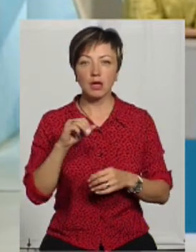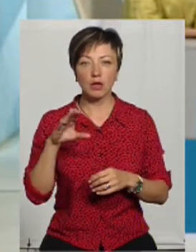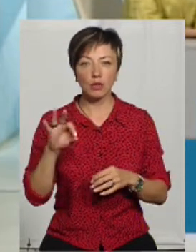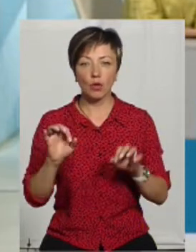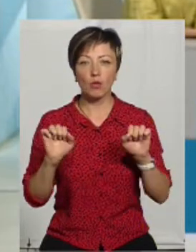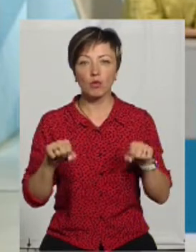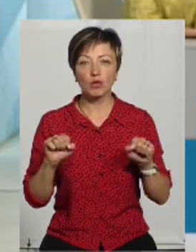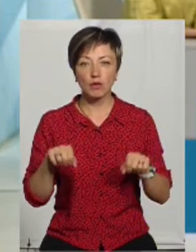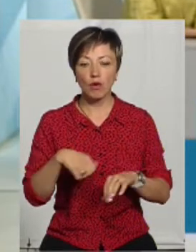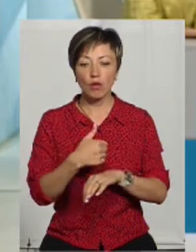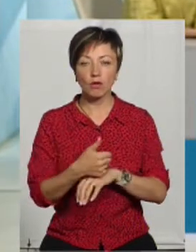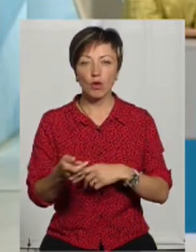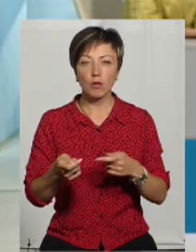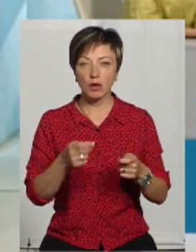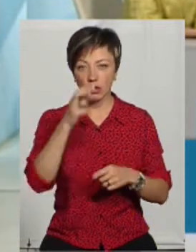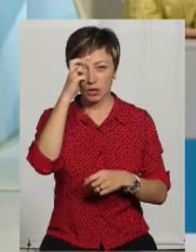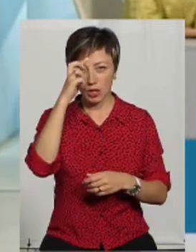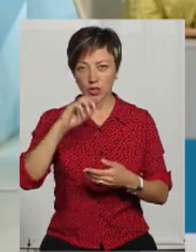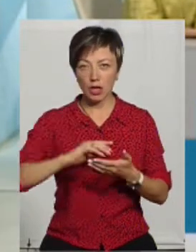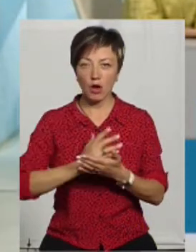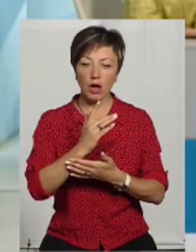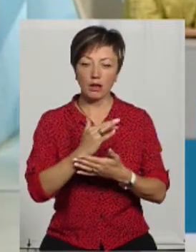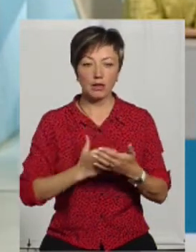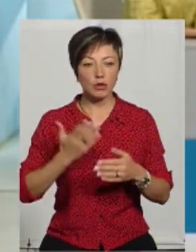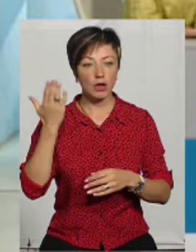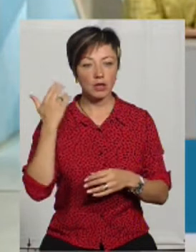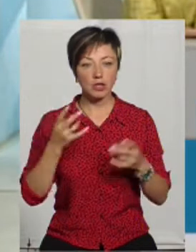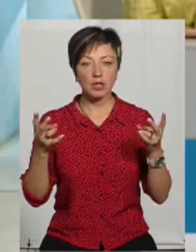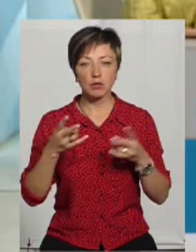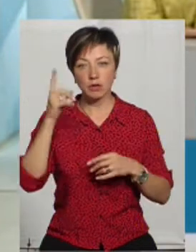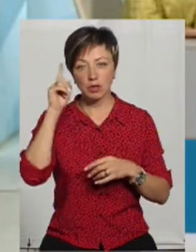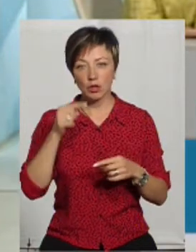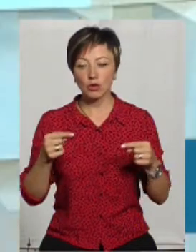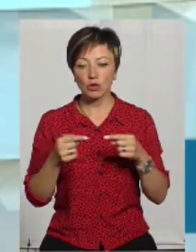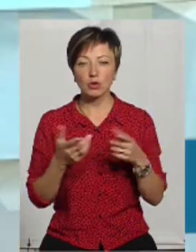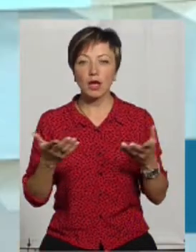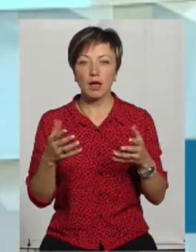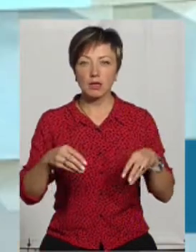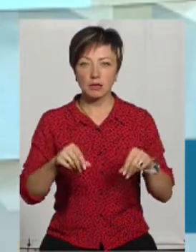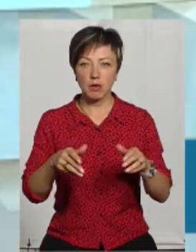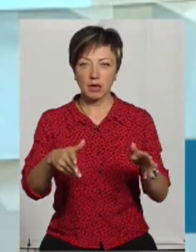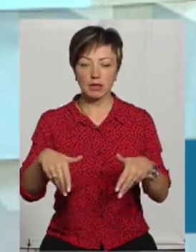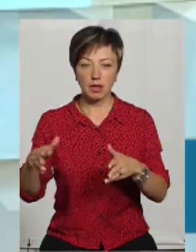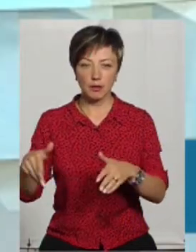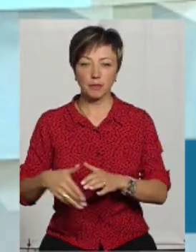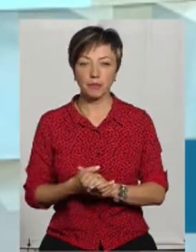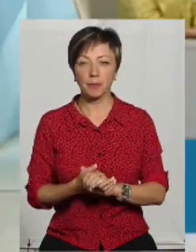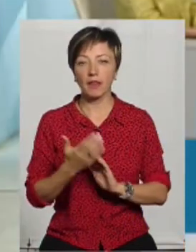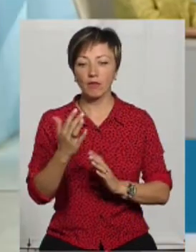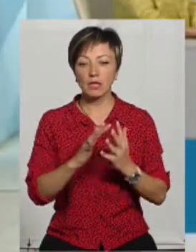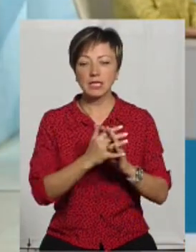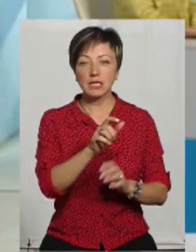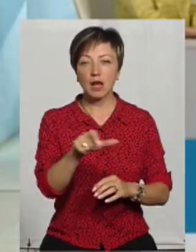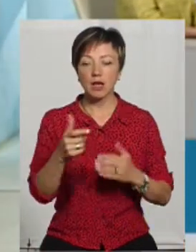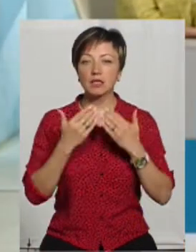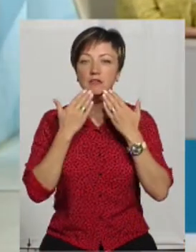Можливо, головне управління, держави кадастру, але це було ще раніше. Потрібно знати точно, які земельні ділянки. От селяни, як ми почули,